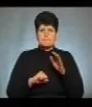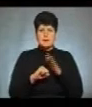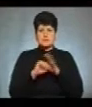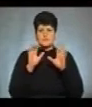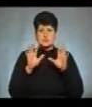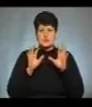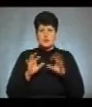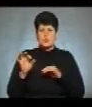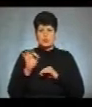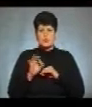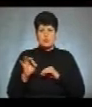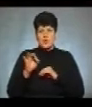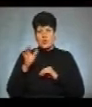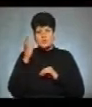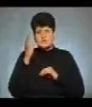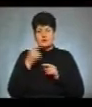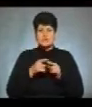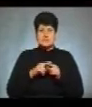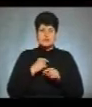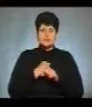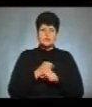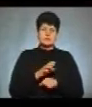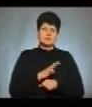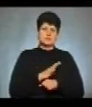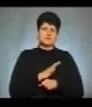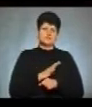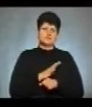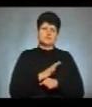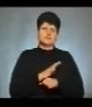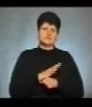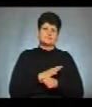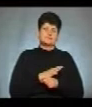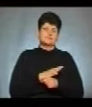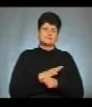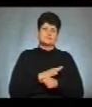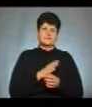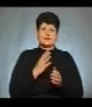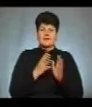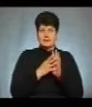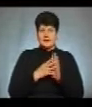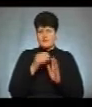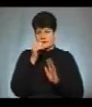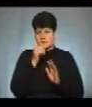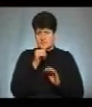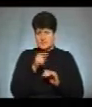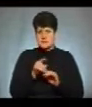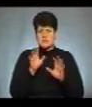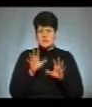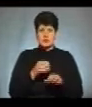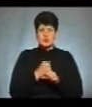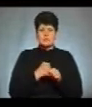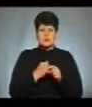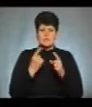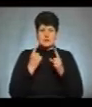закону про освіту. Ця робота тривала майже 9 місяців. Закон розробляла